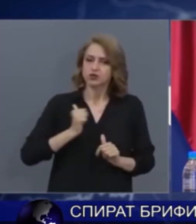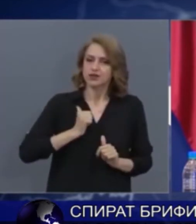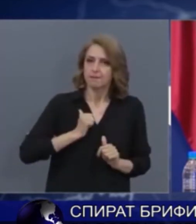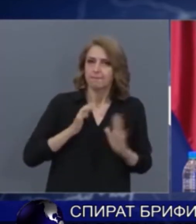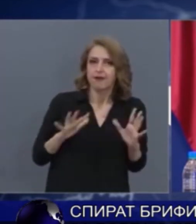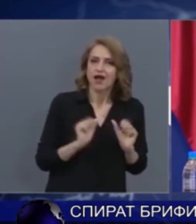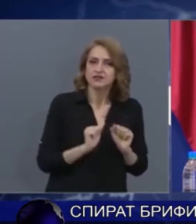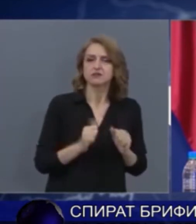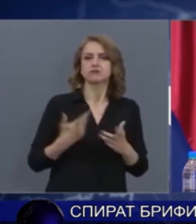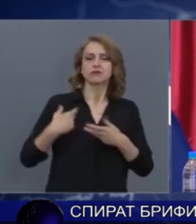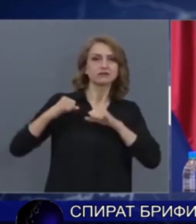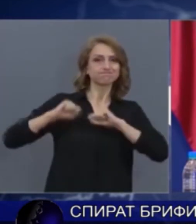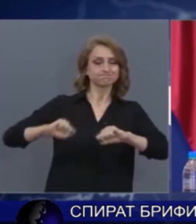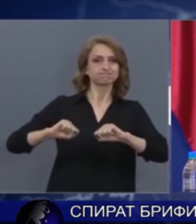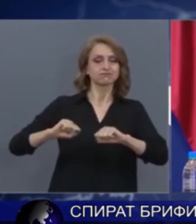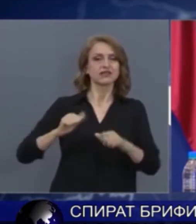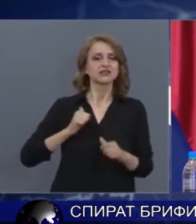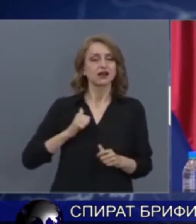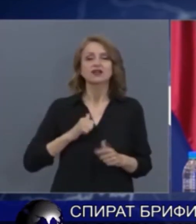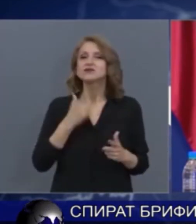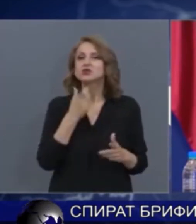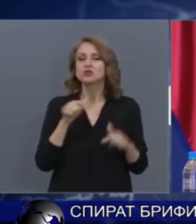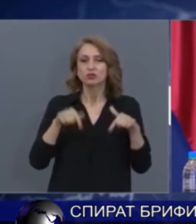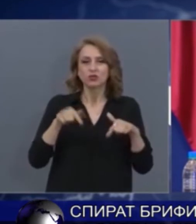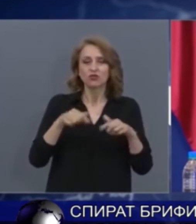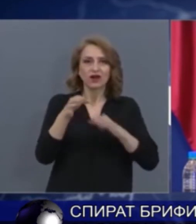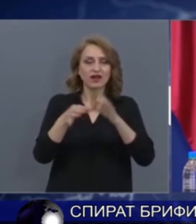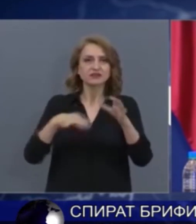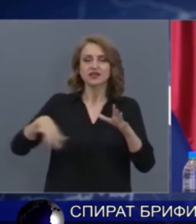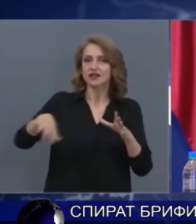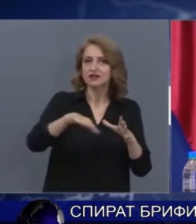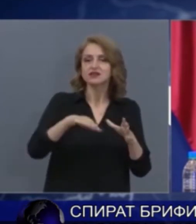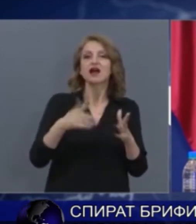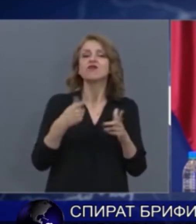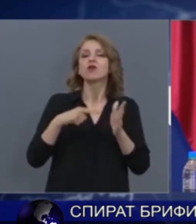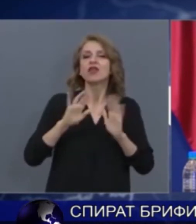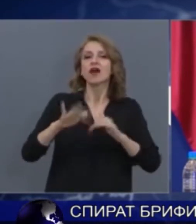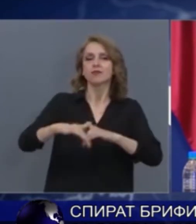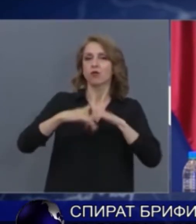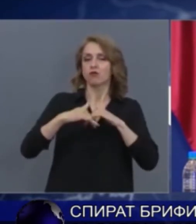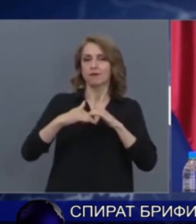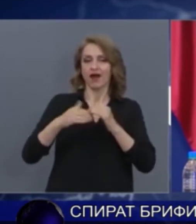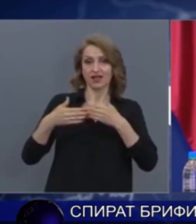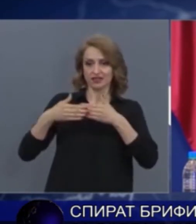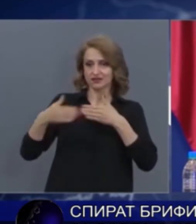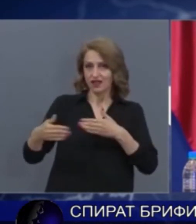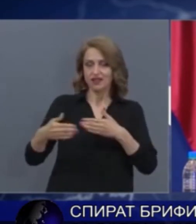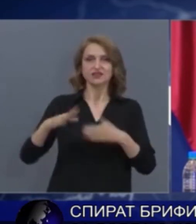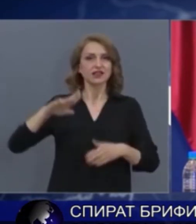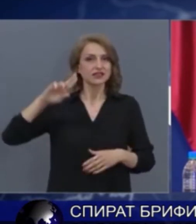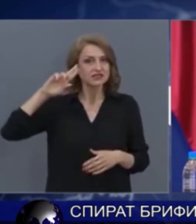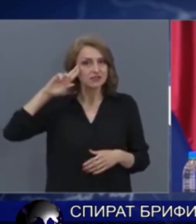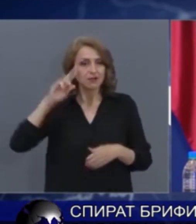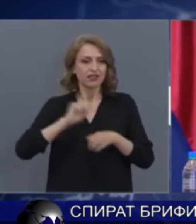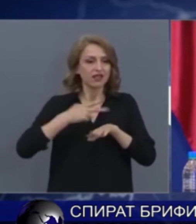безспорното в това заболяване е, че дистанцията, дисциплината и